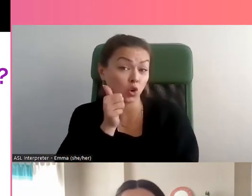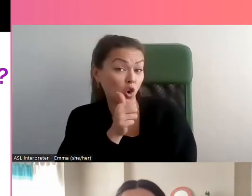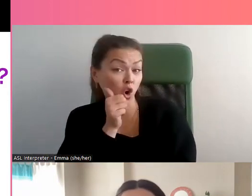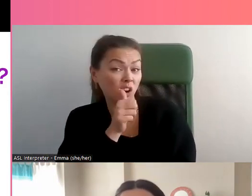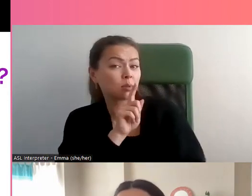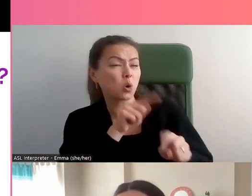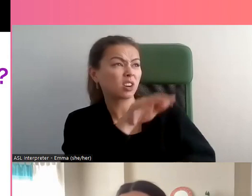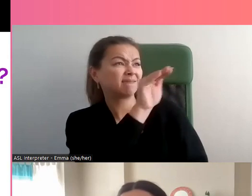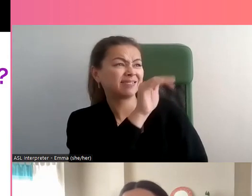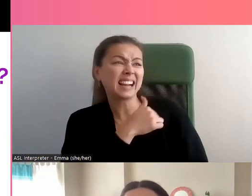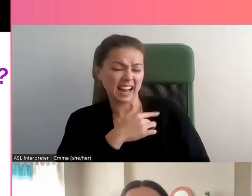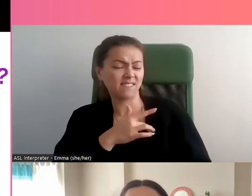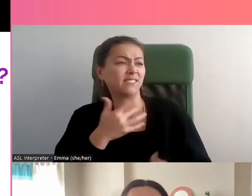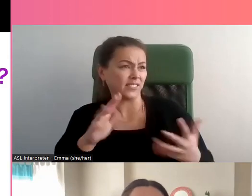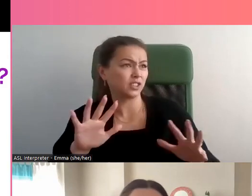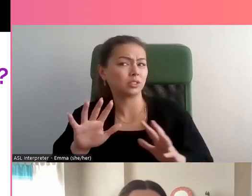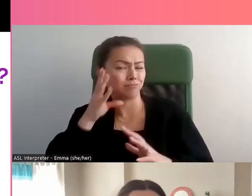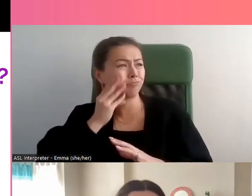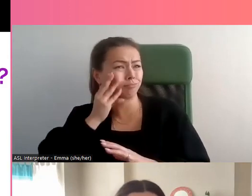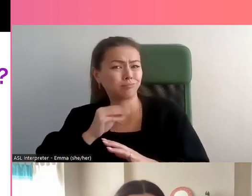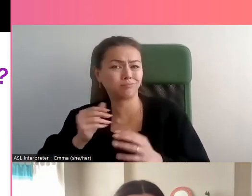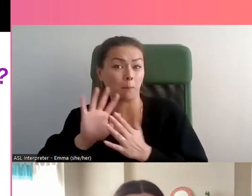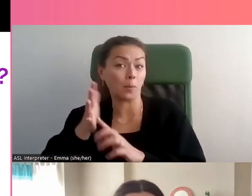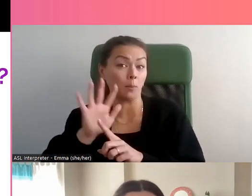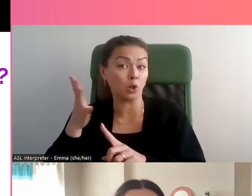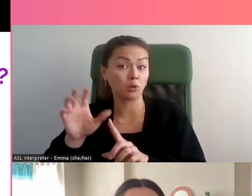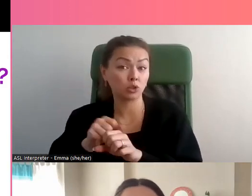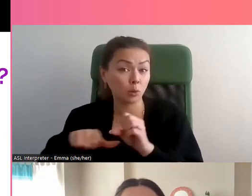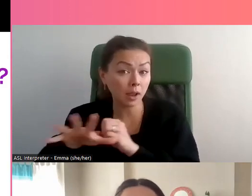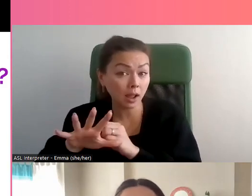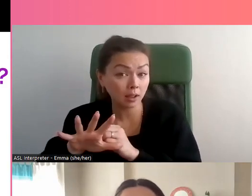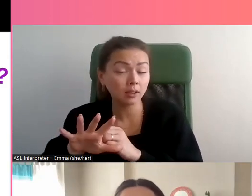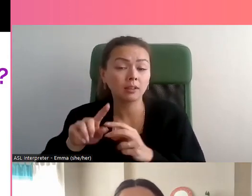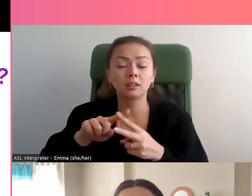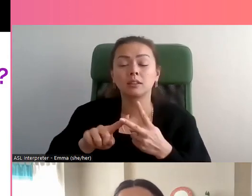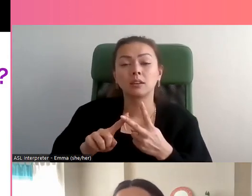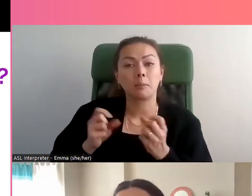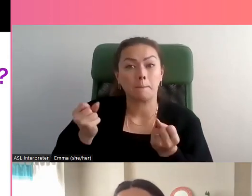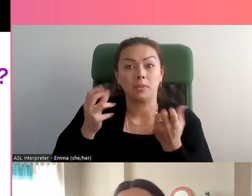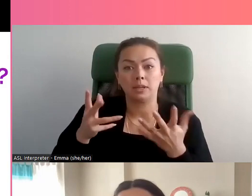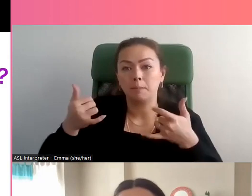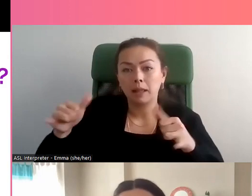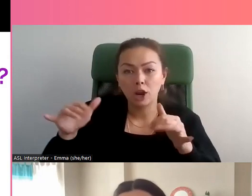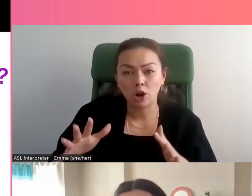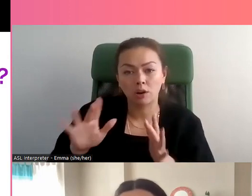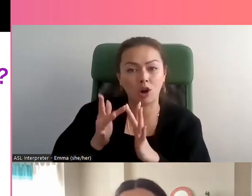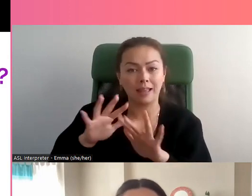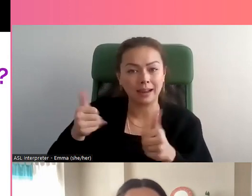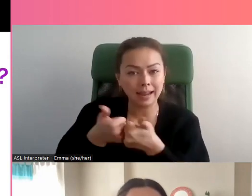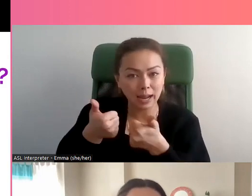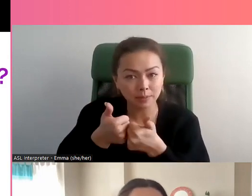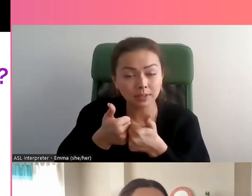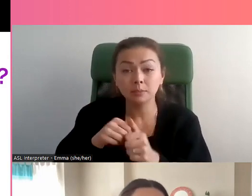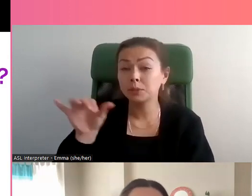filles disent qu'elles sont harcelées sexuellement sur les plateformes des médias sociaux et sur les jeux à multiples joueurs et par des technologies